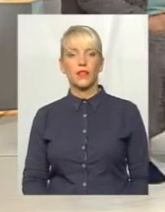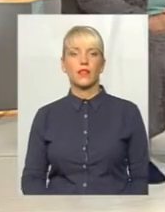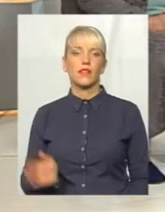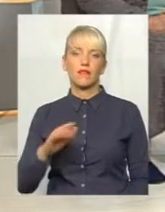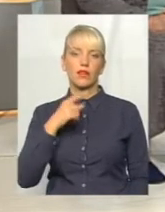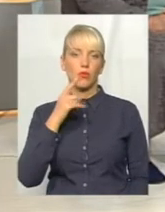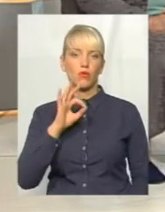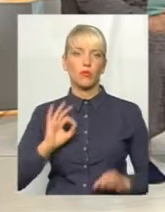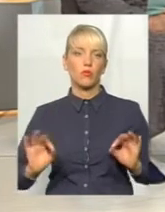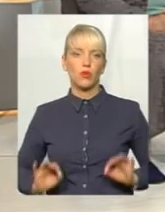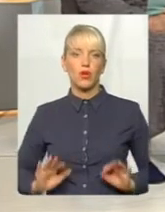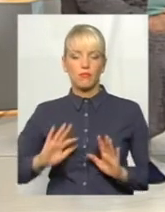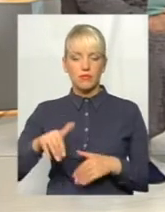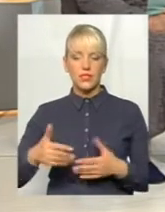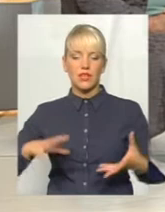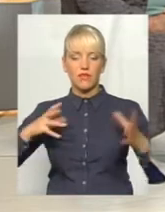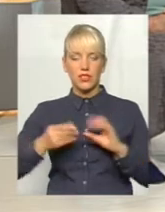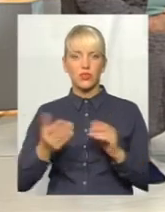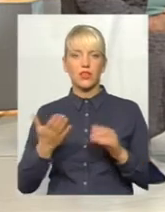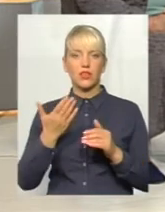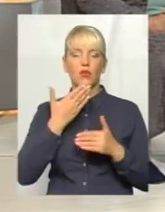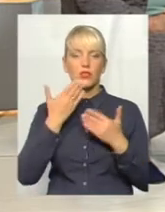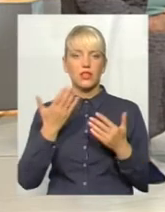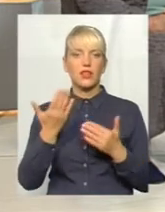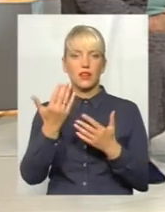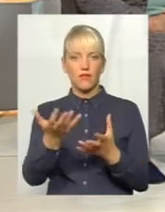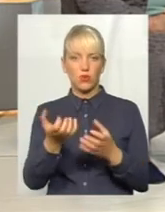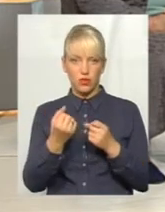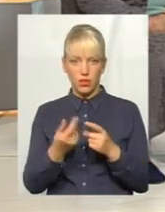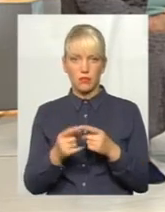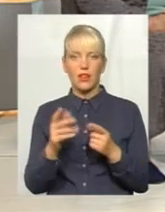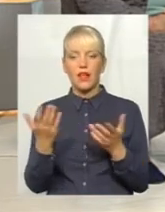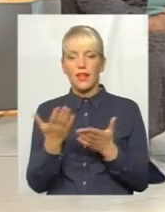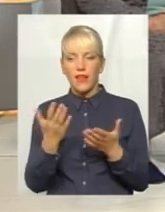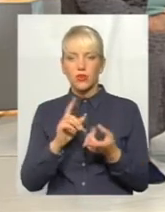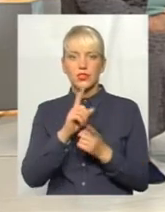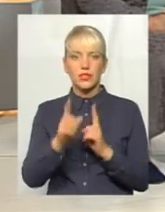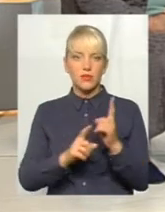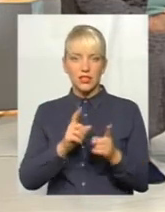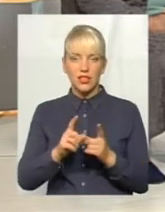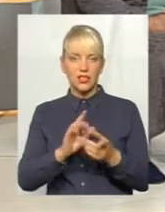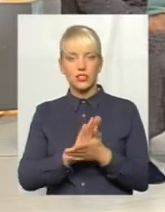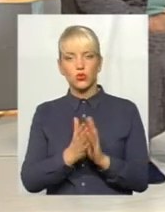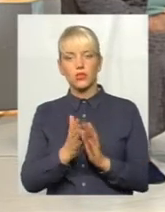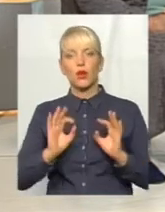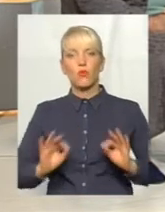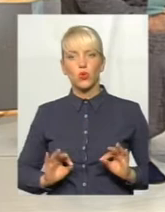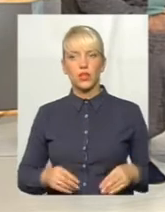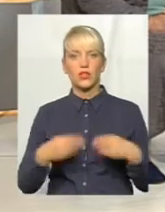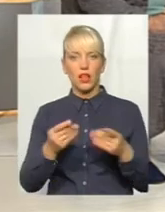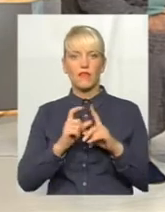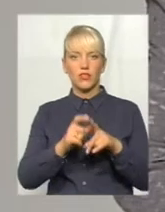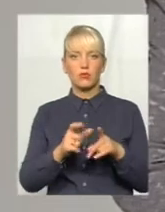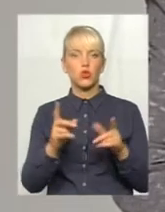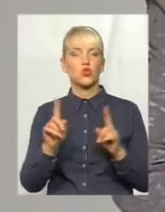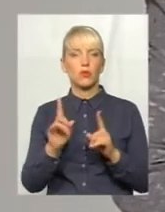Після висновків останніх, які ви отримали, якось змінилася ситуація прокуратури? Дала вам коментар наразі, що має бути далі?